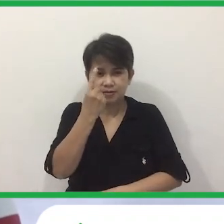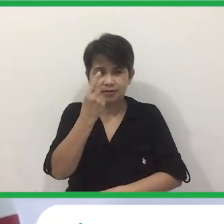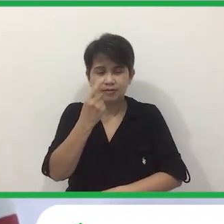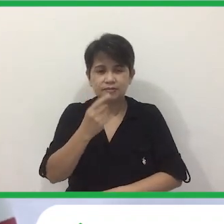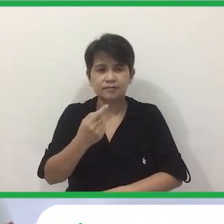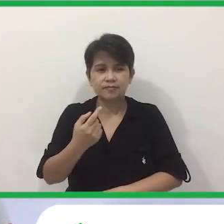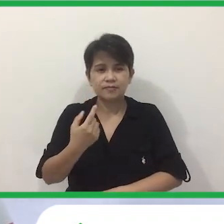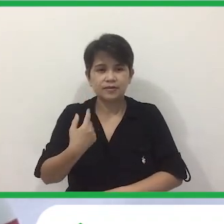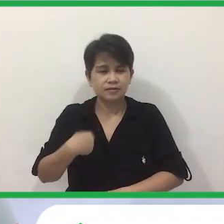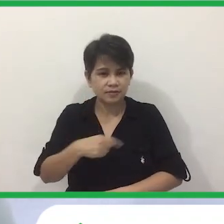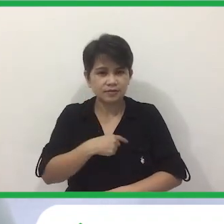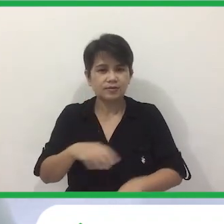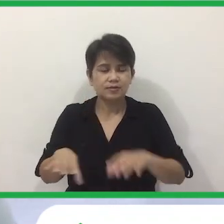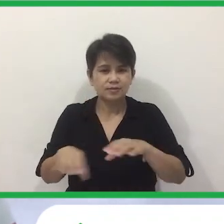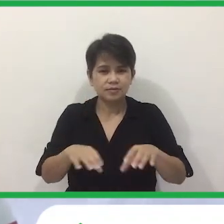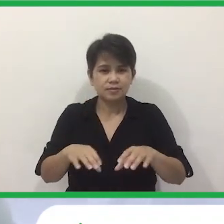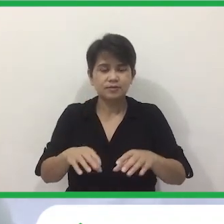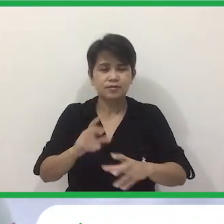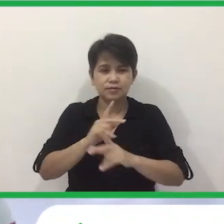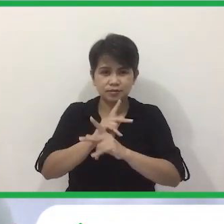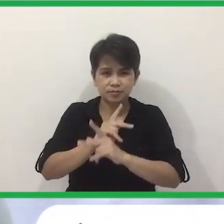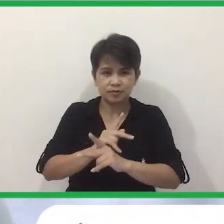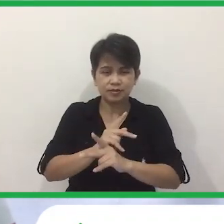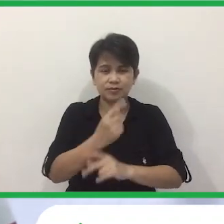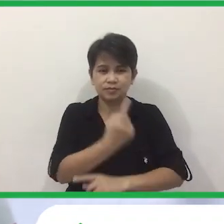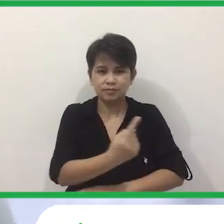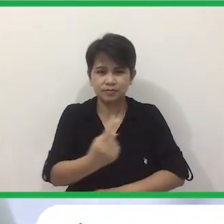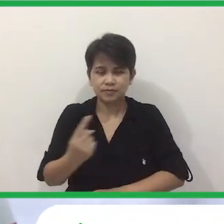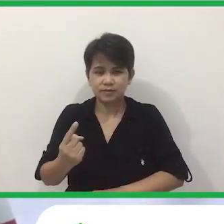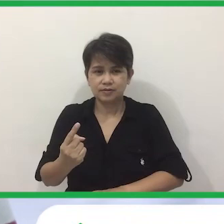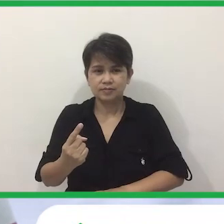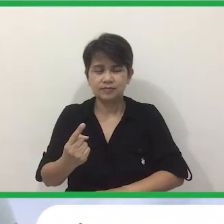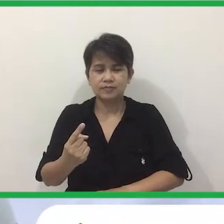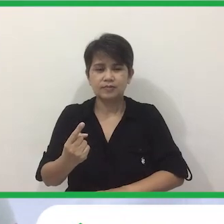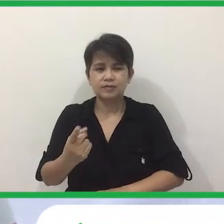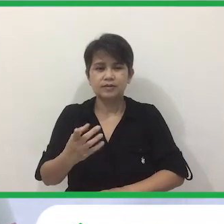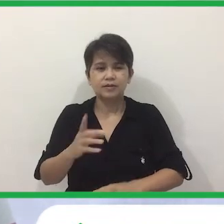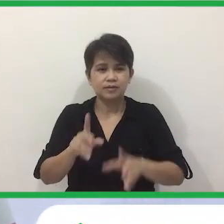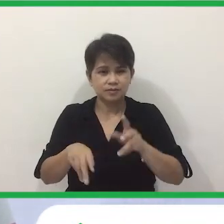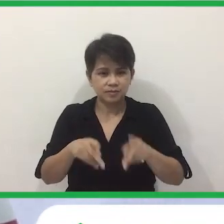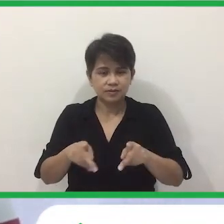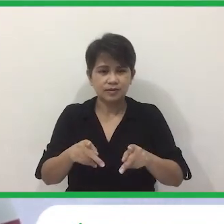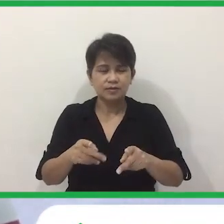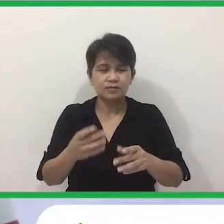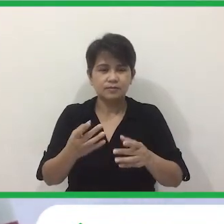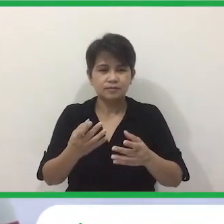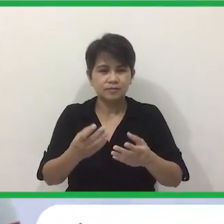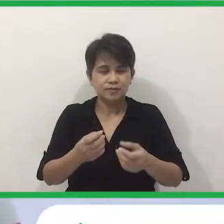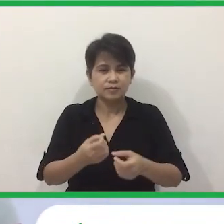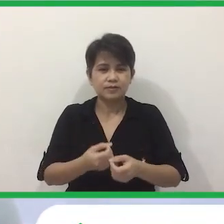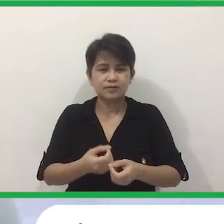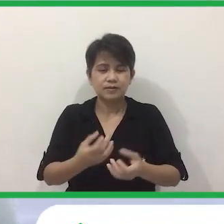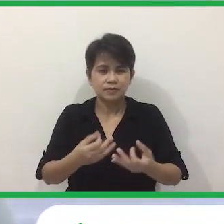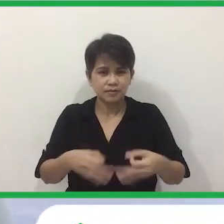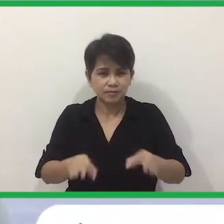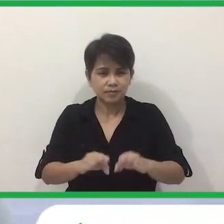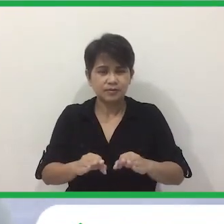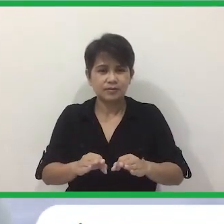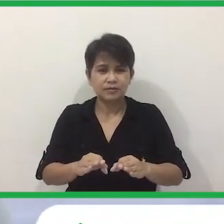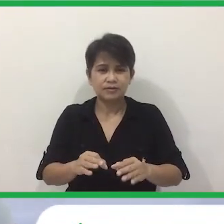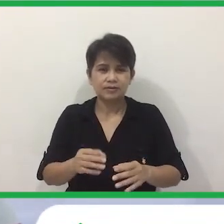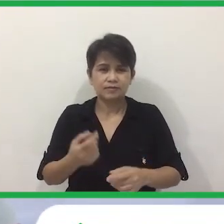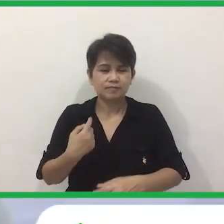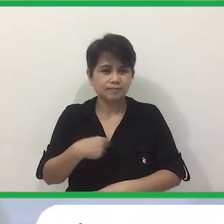Natin Ito Hindi Para Lumayo Sa Ibang Tao Kundi Yung Importansya Na Mahalaga Kasi Sila Sa Atin Kaya